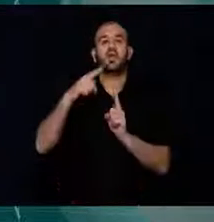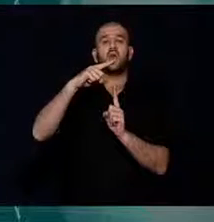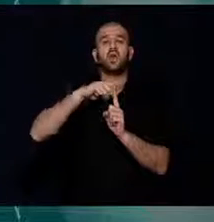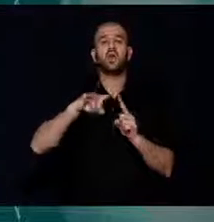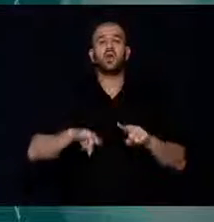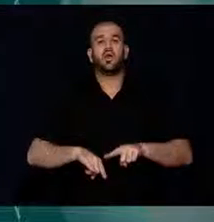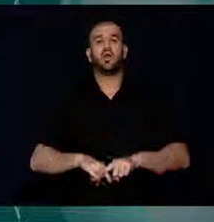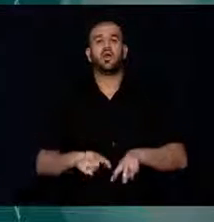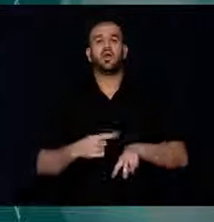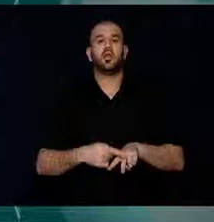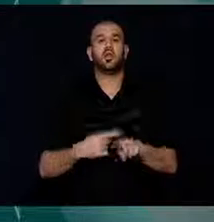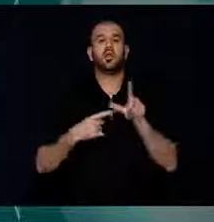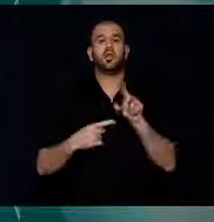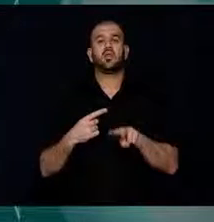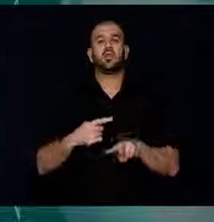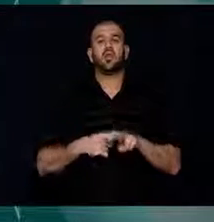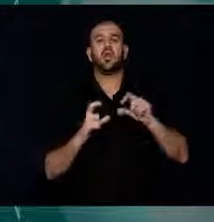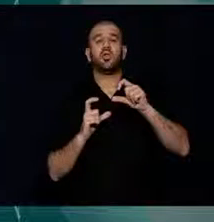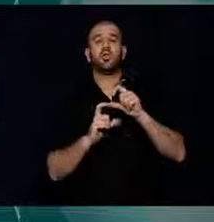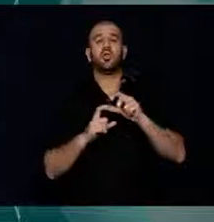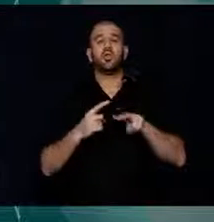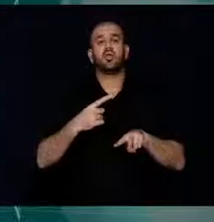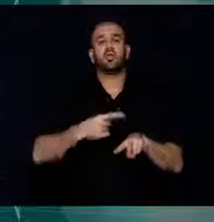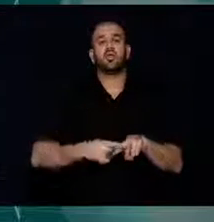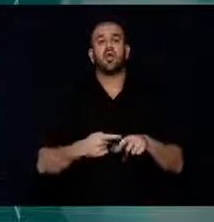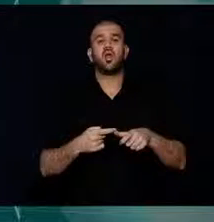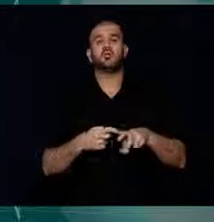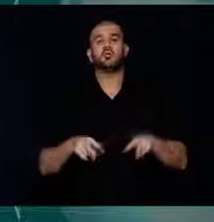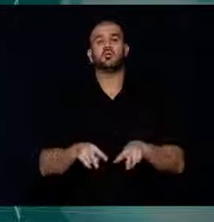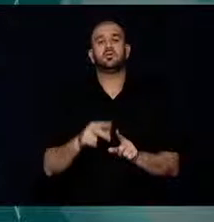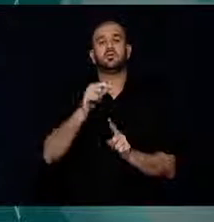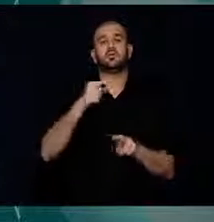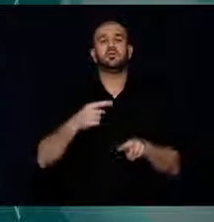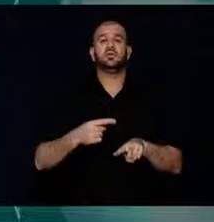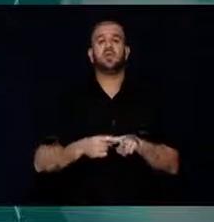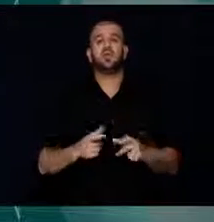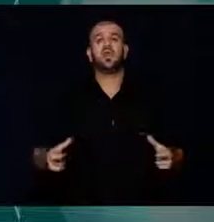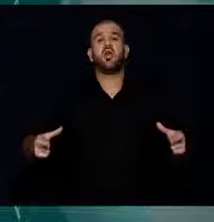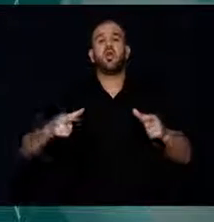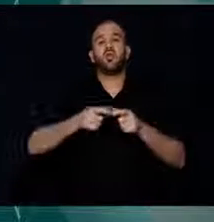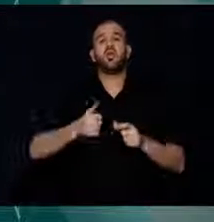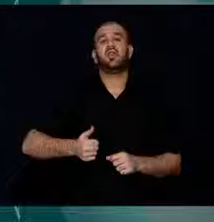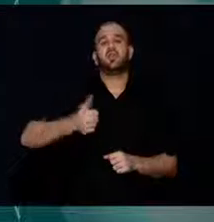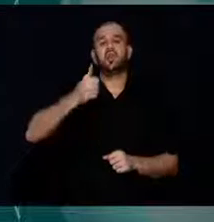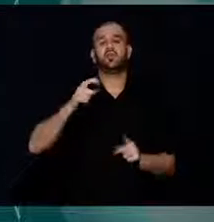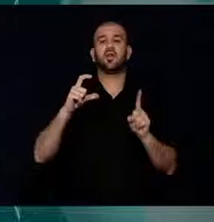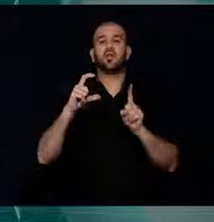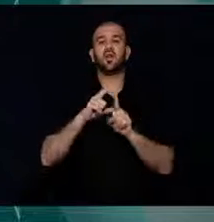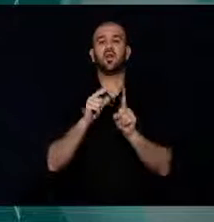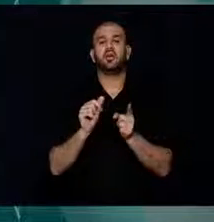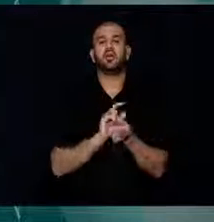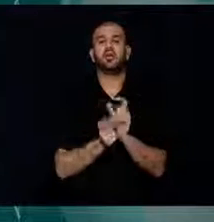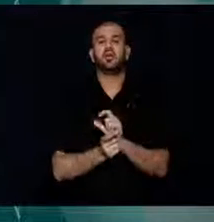Telasamiya Derneği Başkanı Derya Güven, ülkede 150 telasamiya